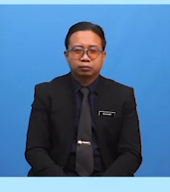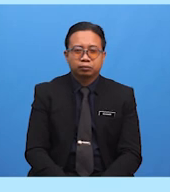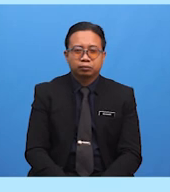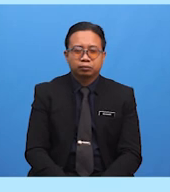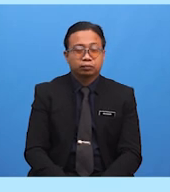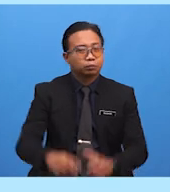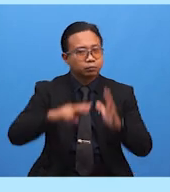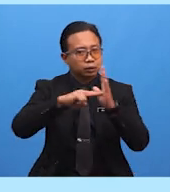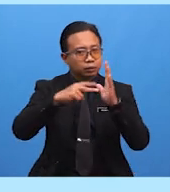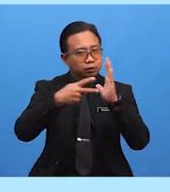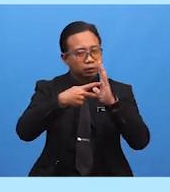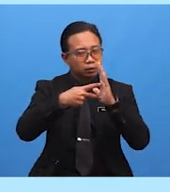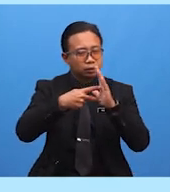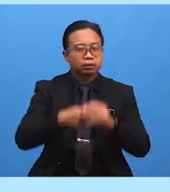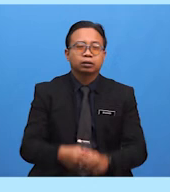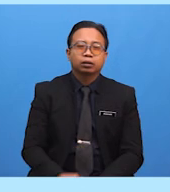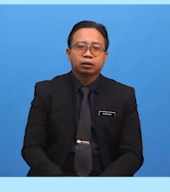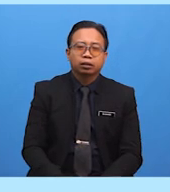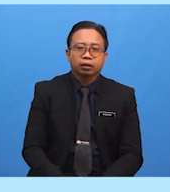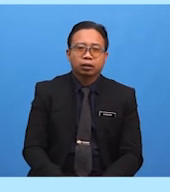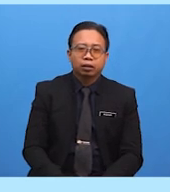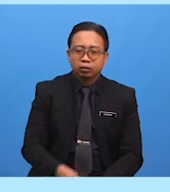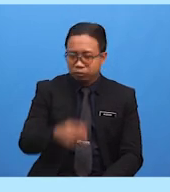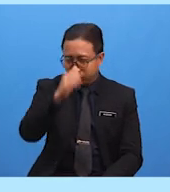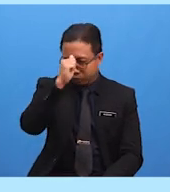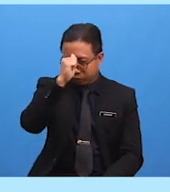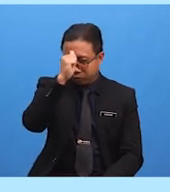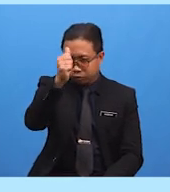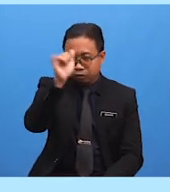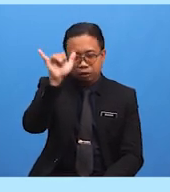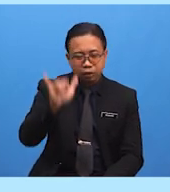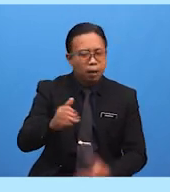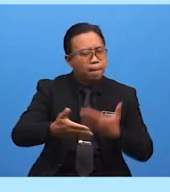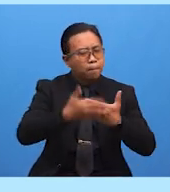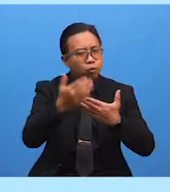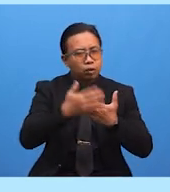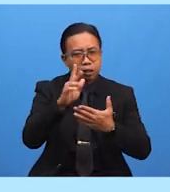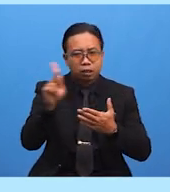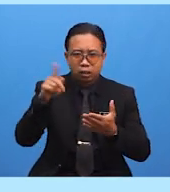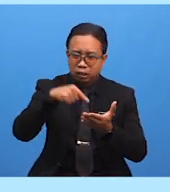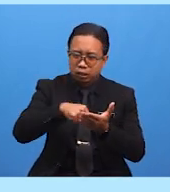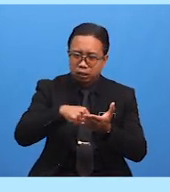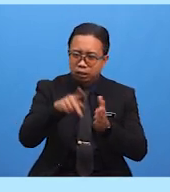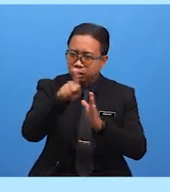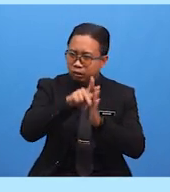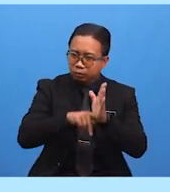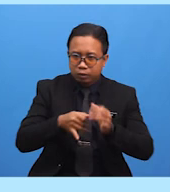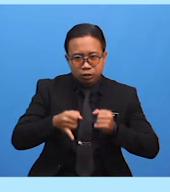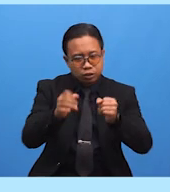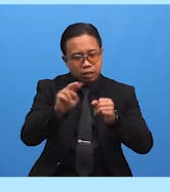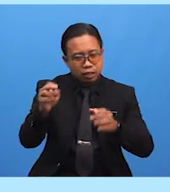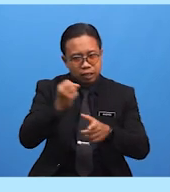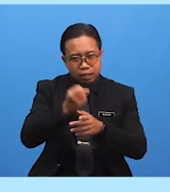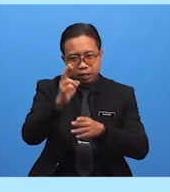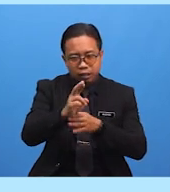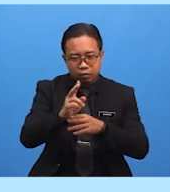Maksudnya Maha suci Allah Yang memudahkan ini Perjalanan atau